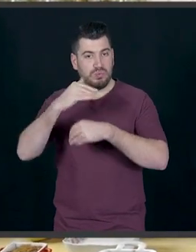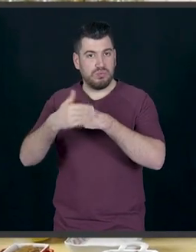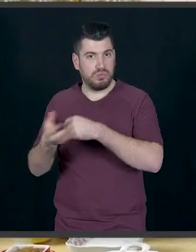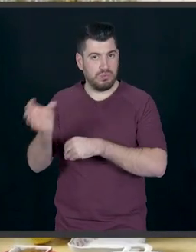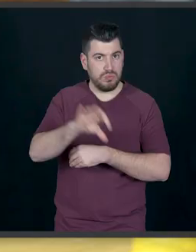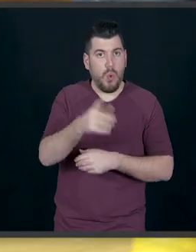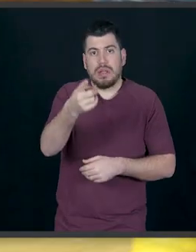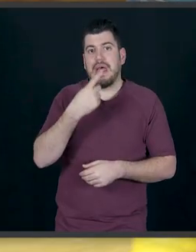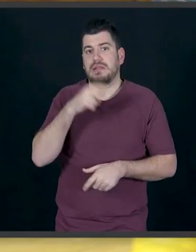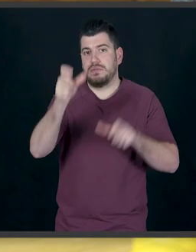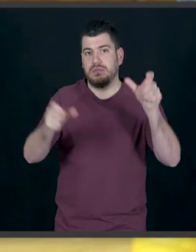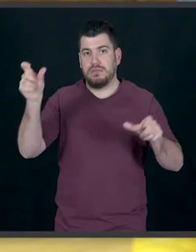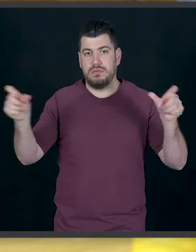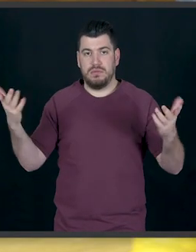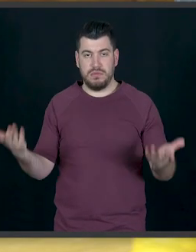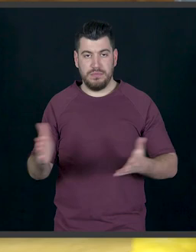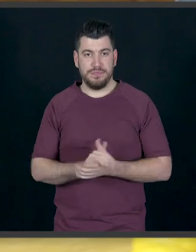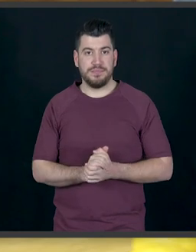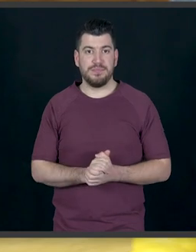αρέσει, βάζετε. Πάει και το πορτοκάλι. Ανακατεύω.